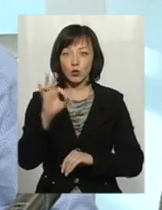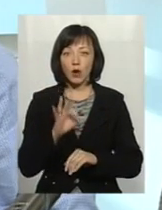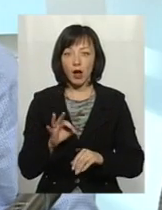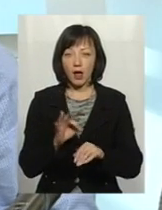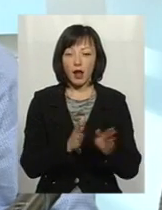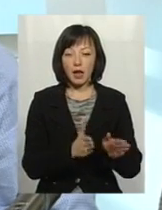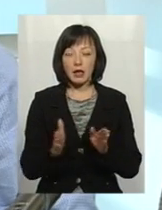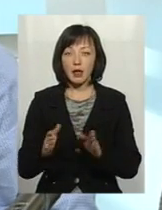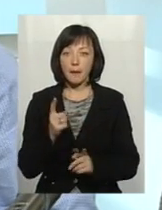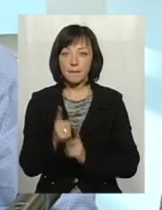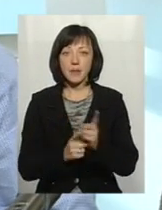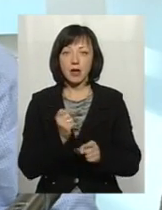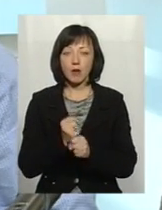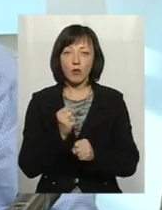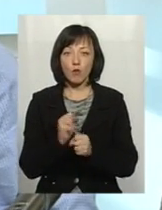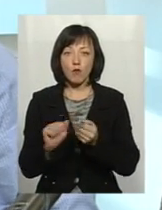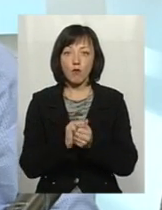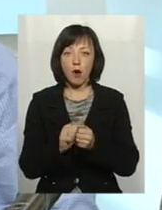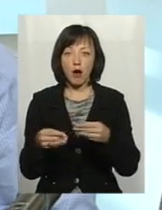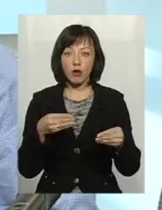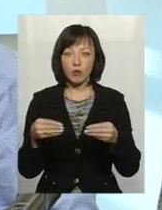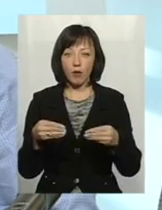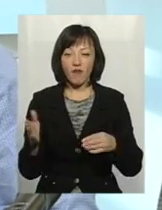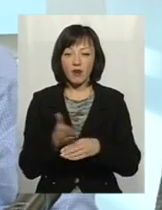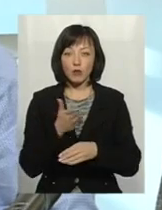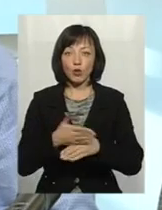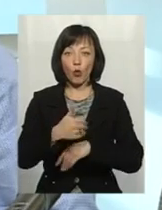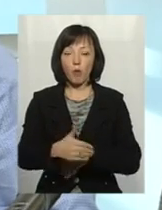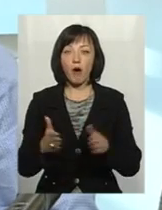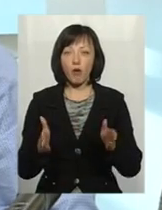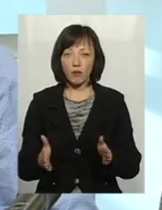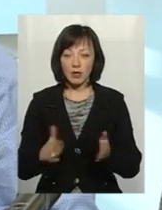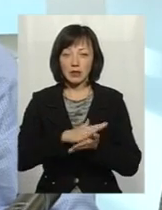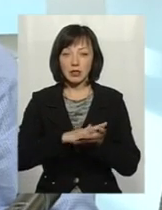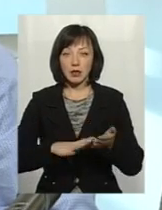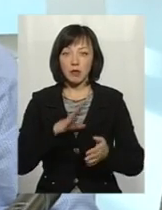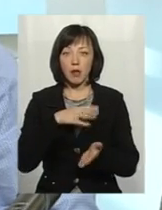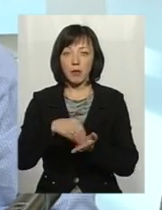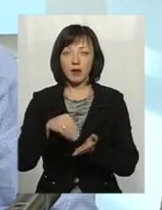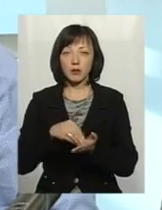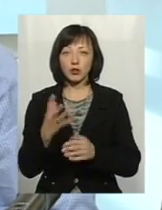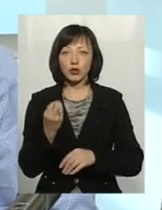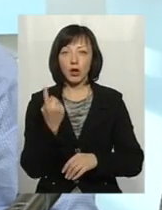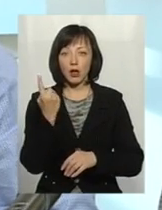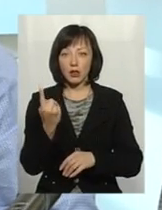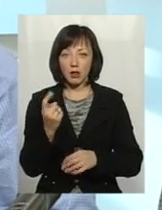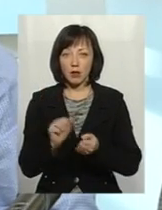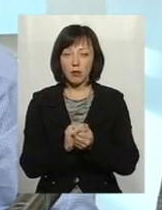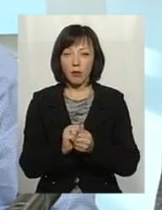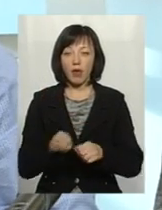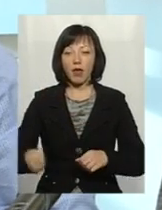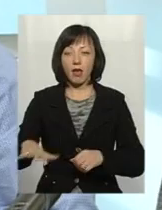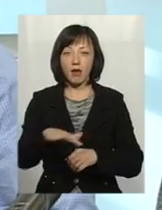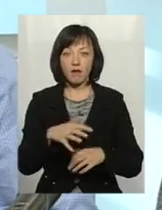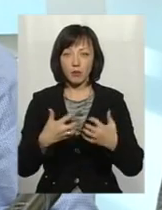переработки бумаги і картонна для выпуска гофроупаковки. Затем була приобретена еще одна бумагоделательна машина европейського